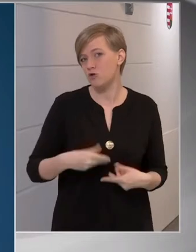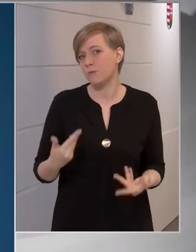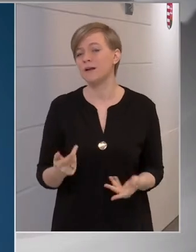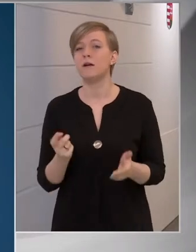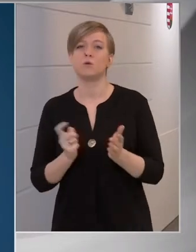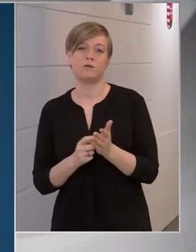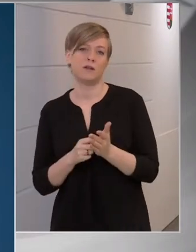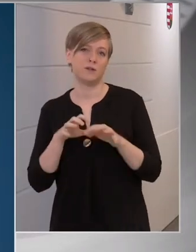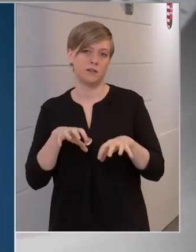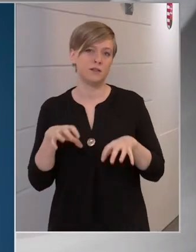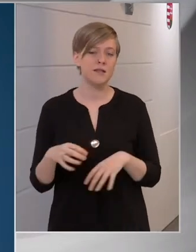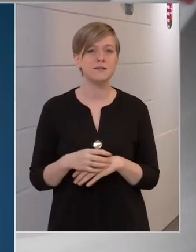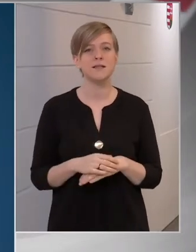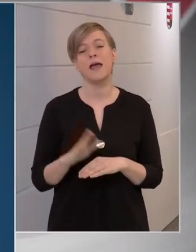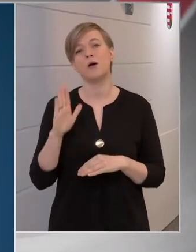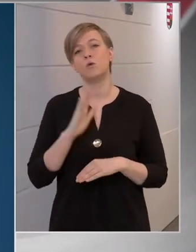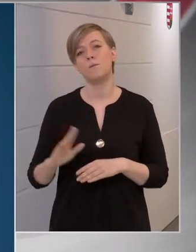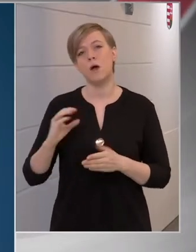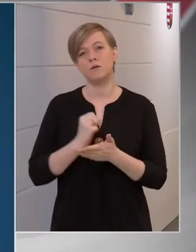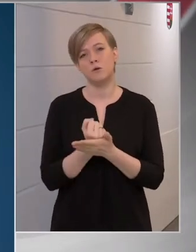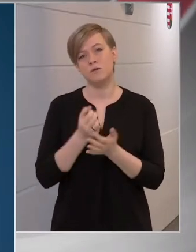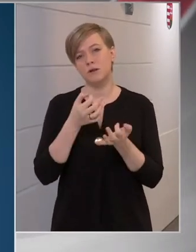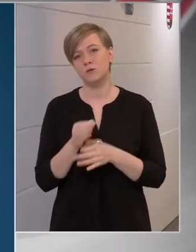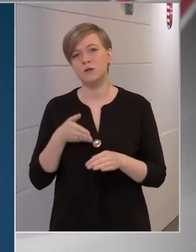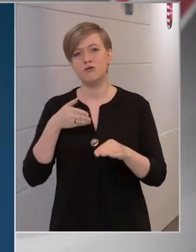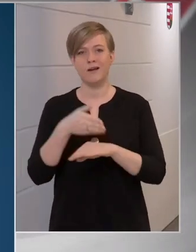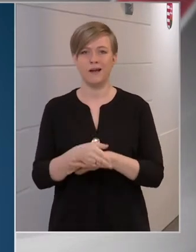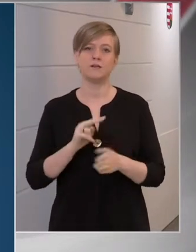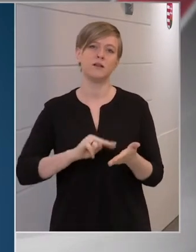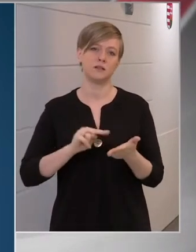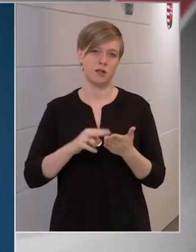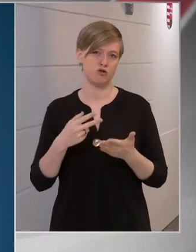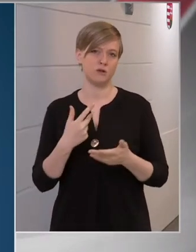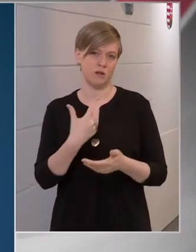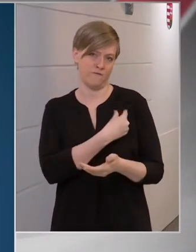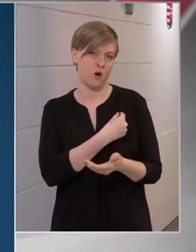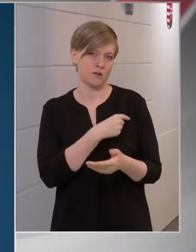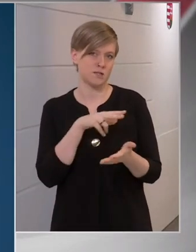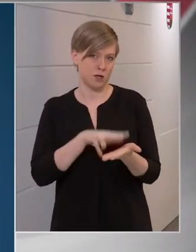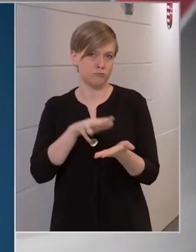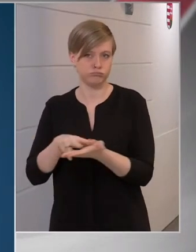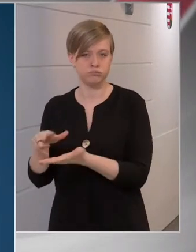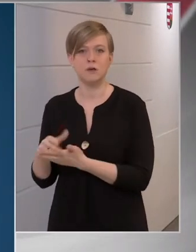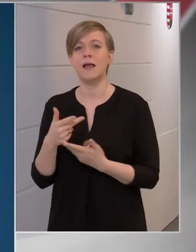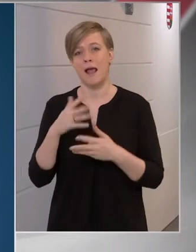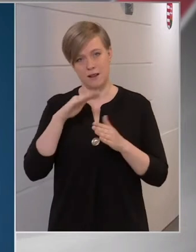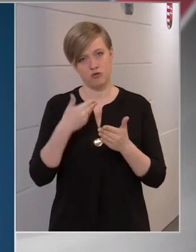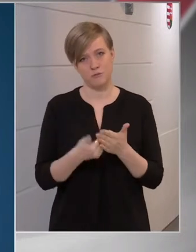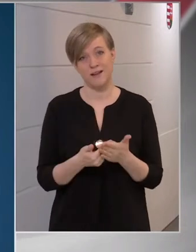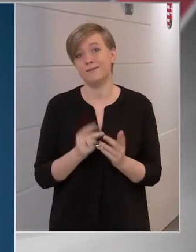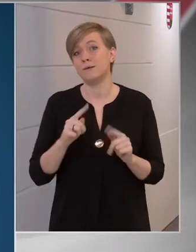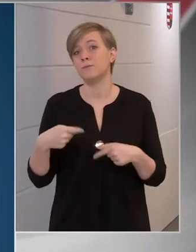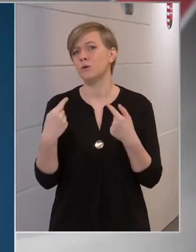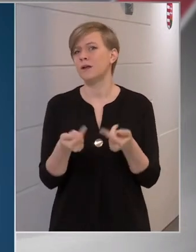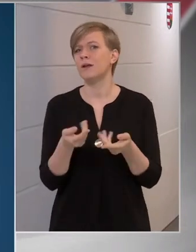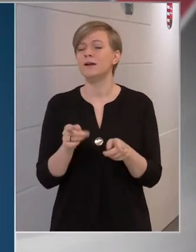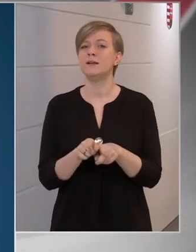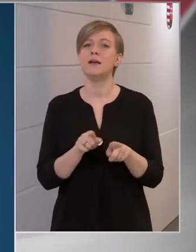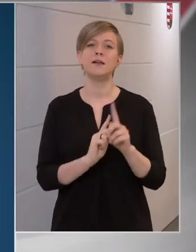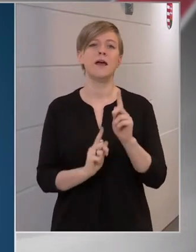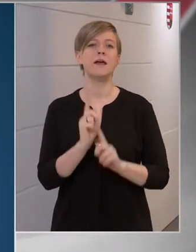teszi, hogy az Európai Gyógyszerügynökség által hitelestett vakcinákat elismerjék. De miután egy ilyen